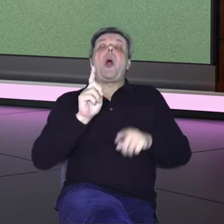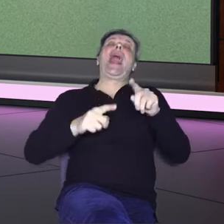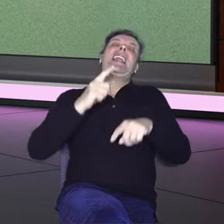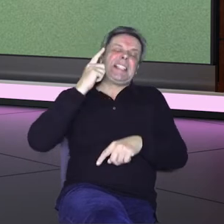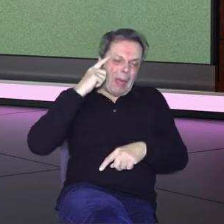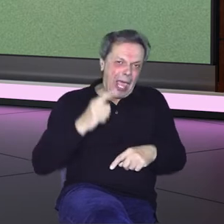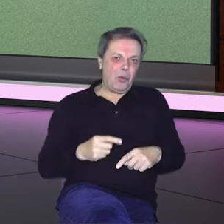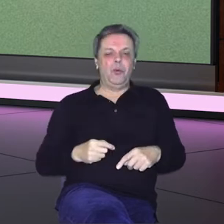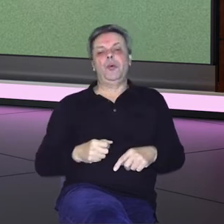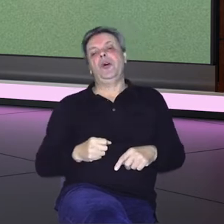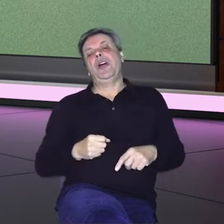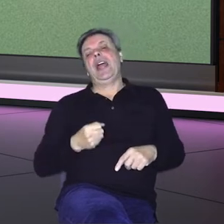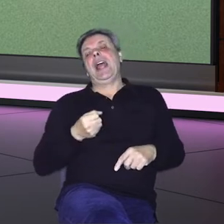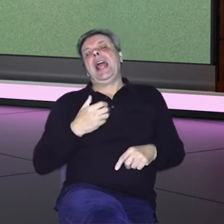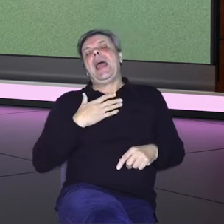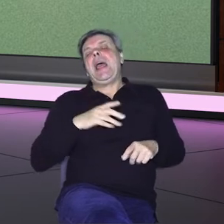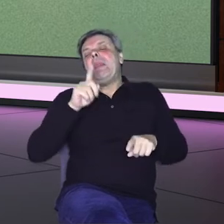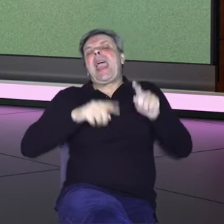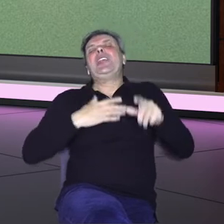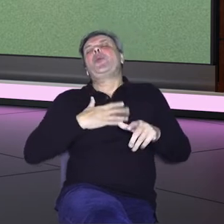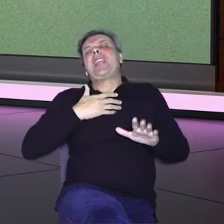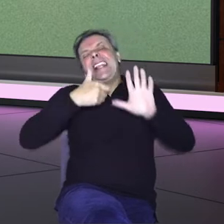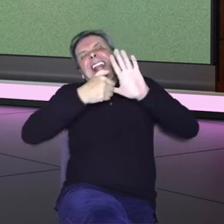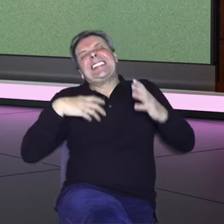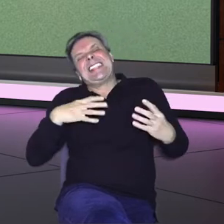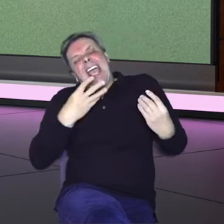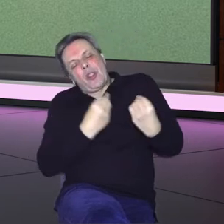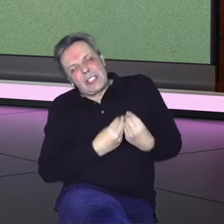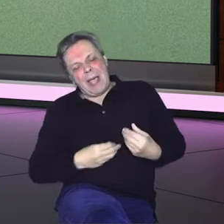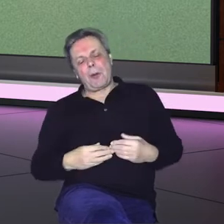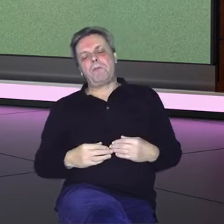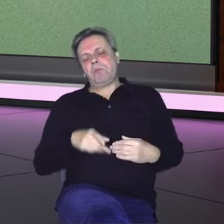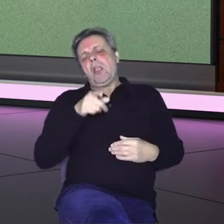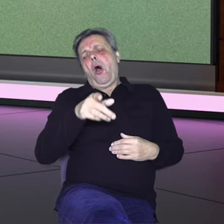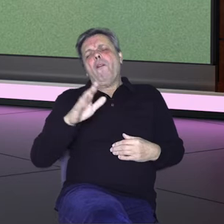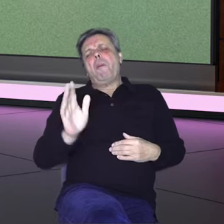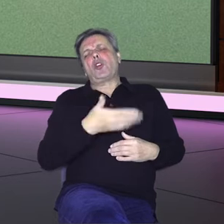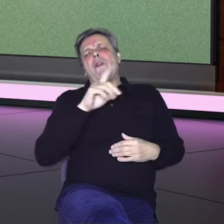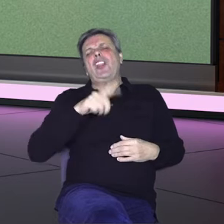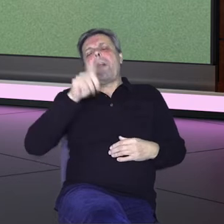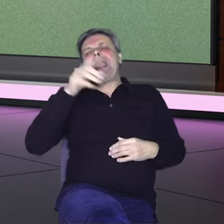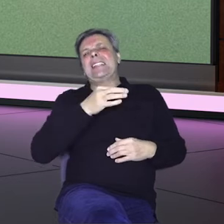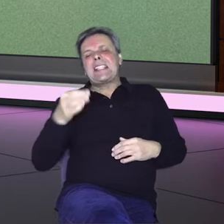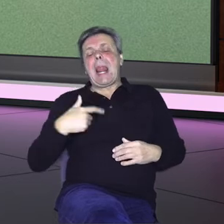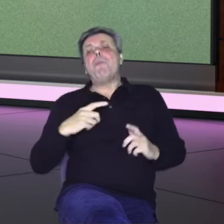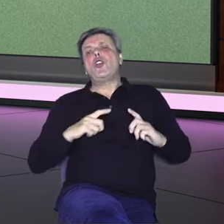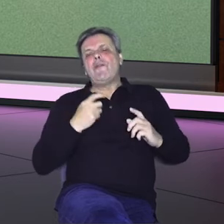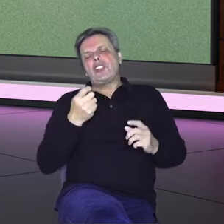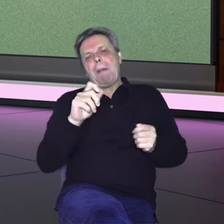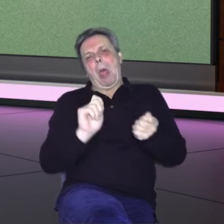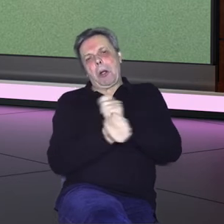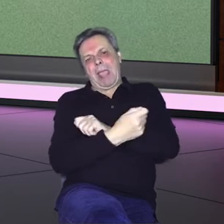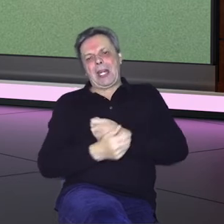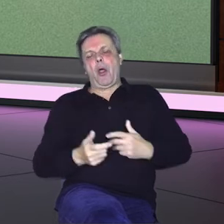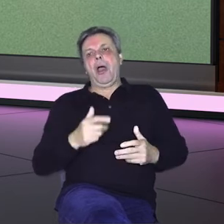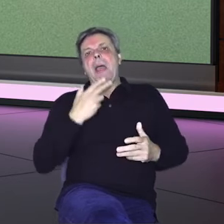par puta se i uslikamo, naravno. Jer je sad već od pobjede prošlo mjesec dana i život se mogu reći promijenio. Već te